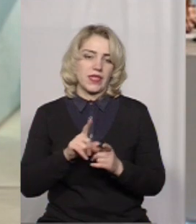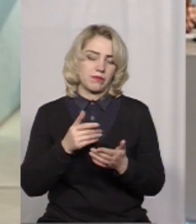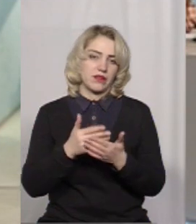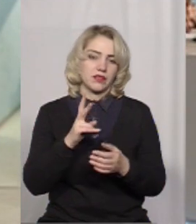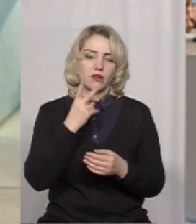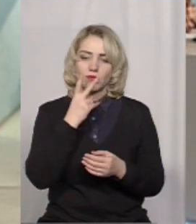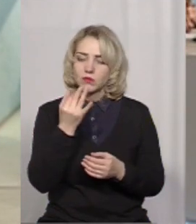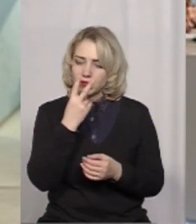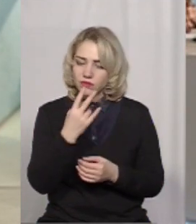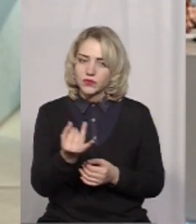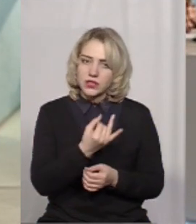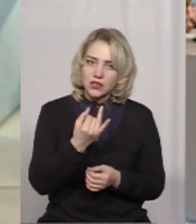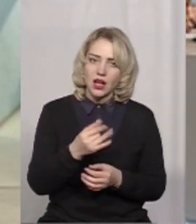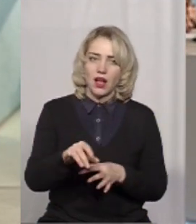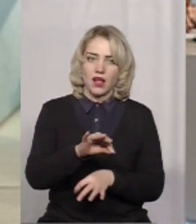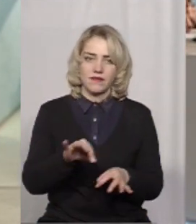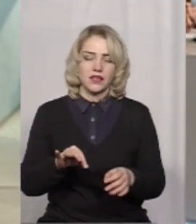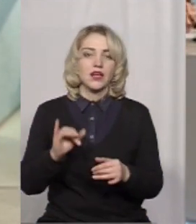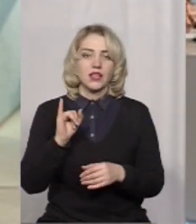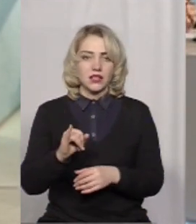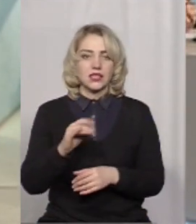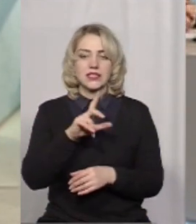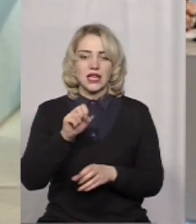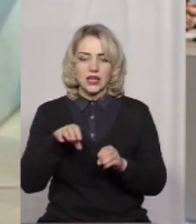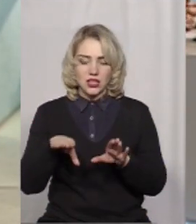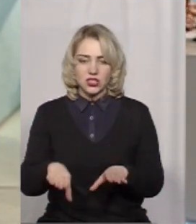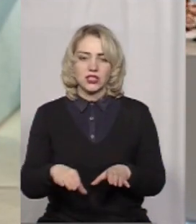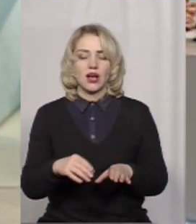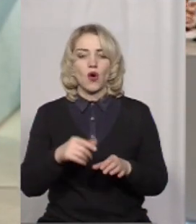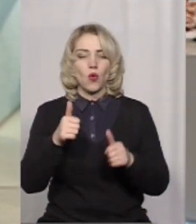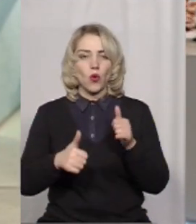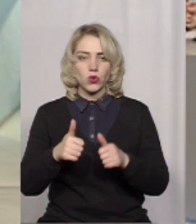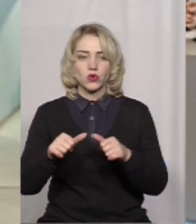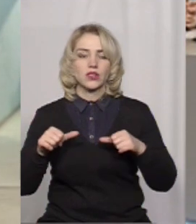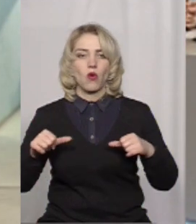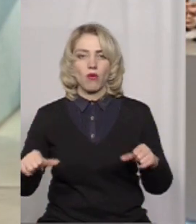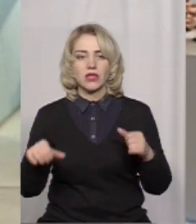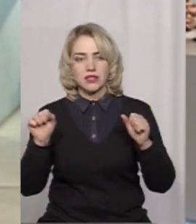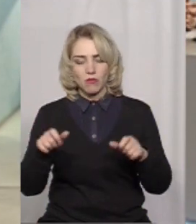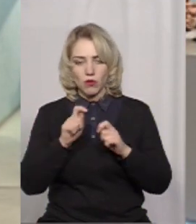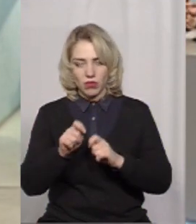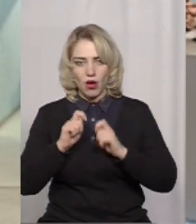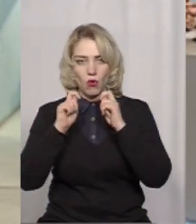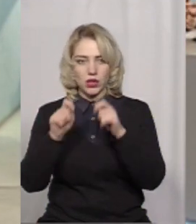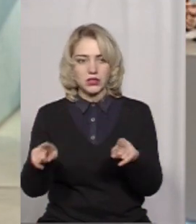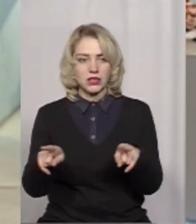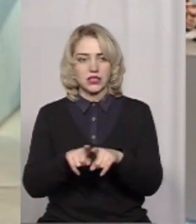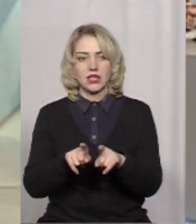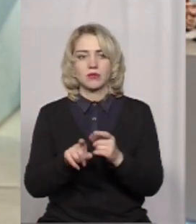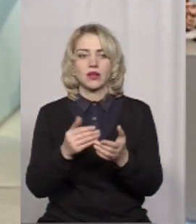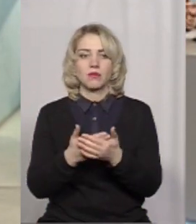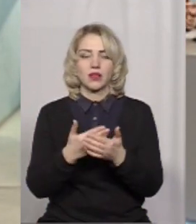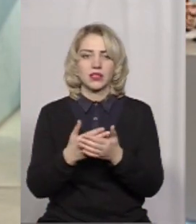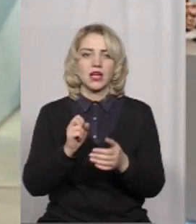бачити, що вони також цікаві, ми за рішенням конкурсної комісії можемо нагородити їх так само, наприклад,